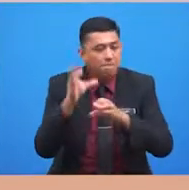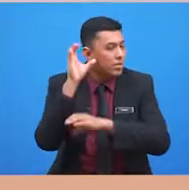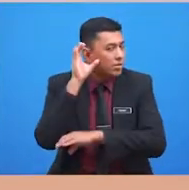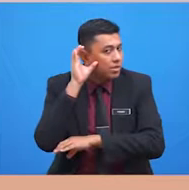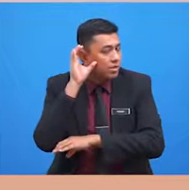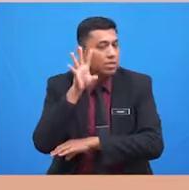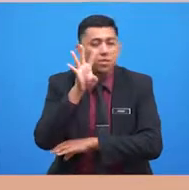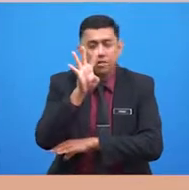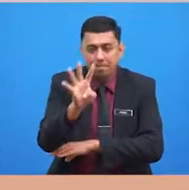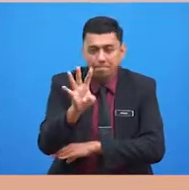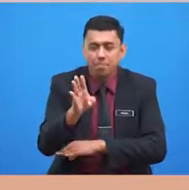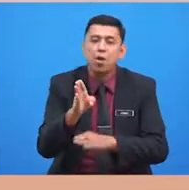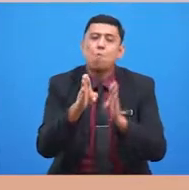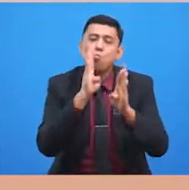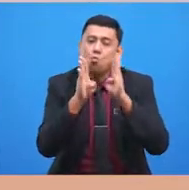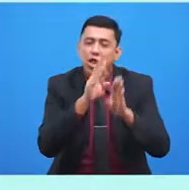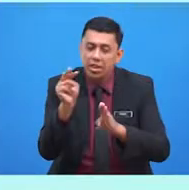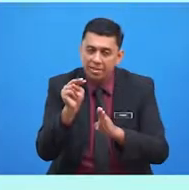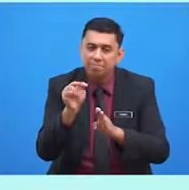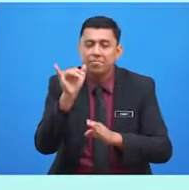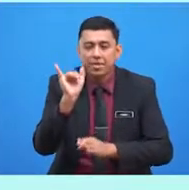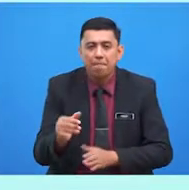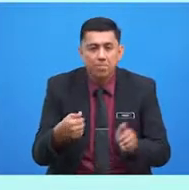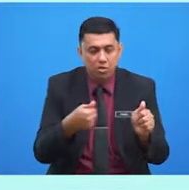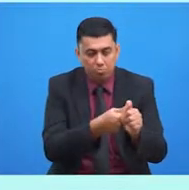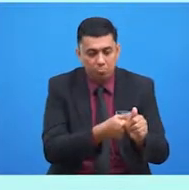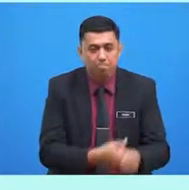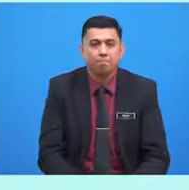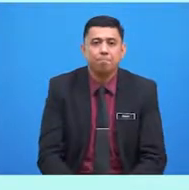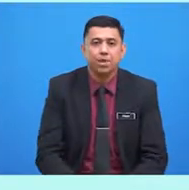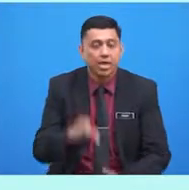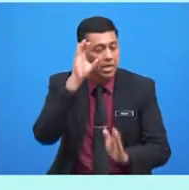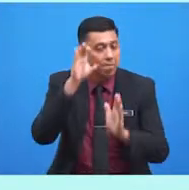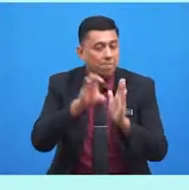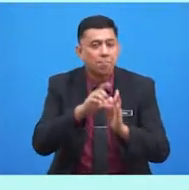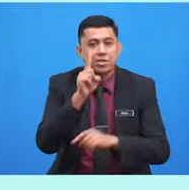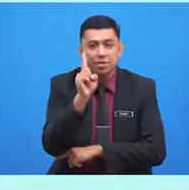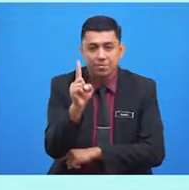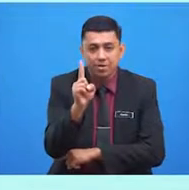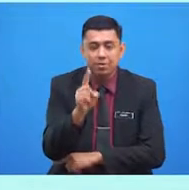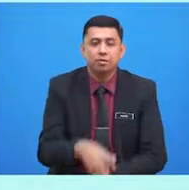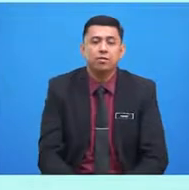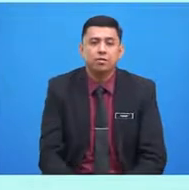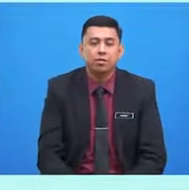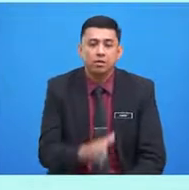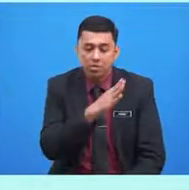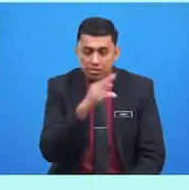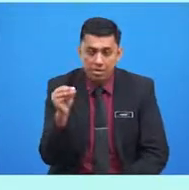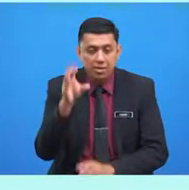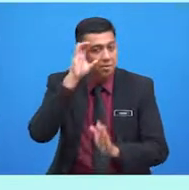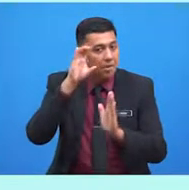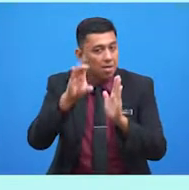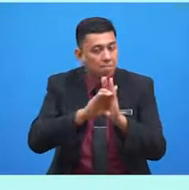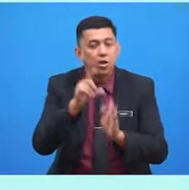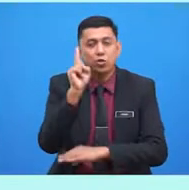empat perbualan yang berikut. Gambar pertama dan gambar kedua.